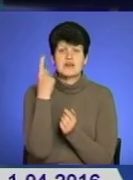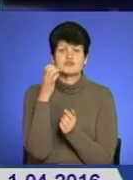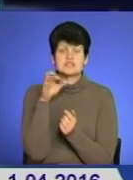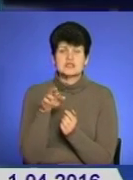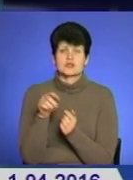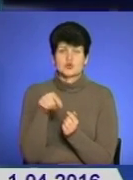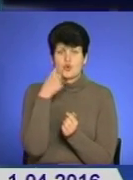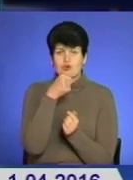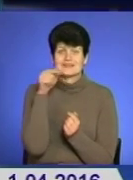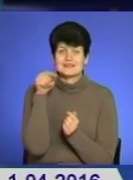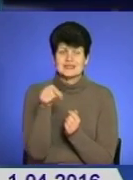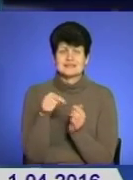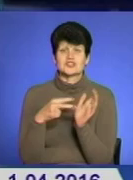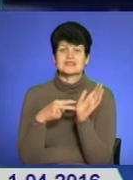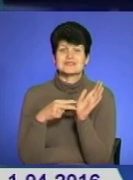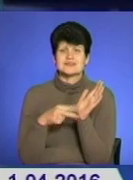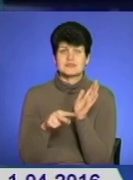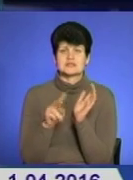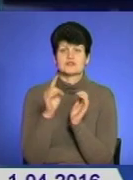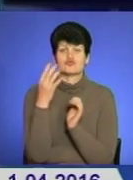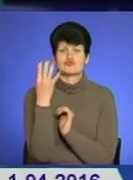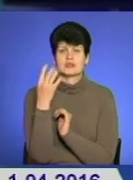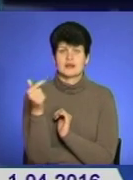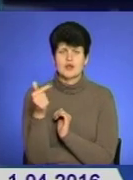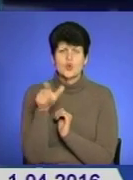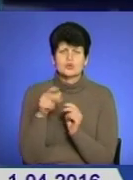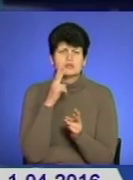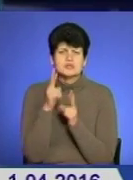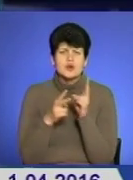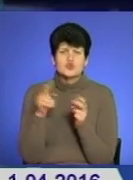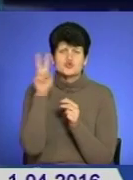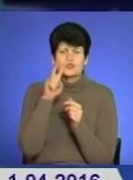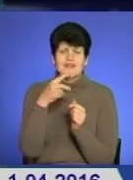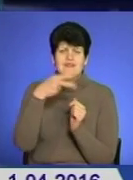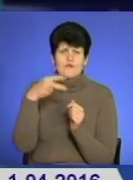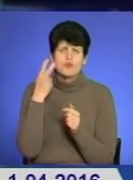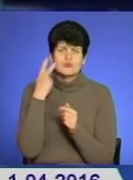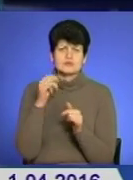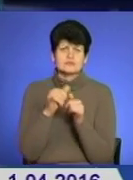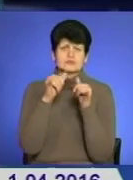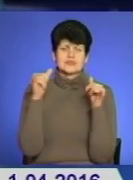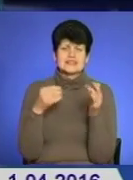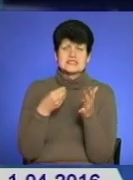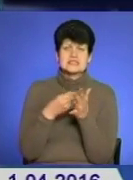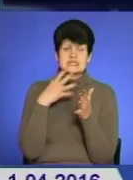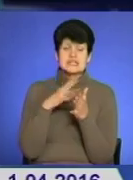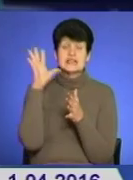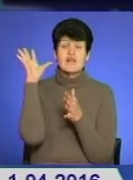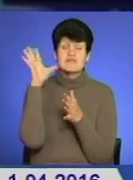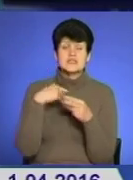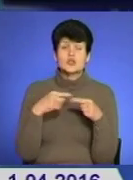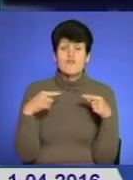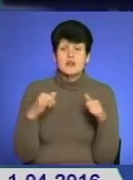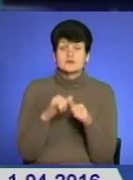року становить 1074 гривні. Люди скаржаться, що долар та євро постійно зростають. Ціни майже на всі товари і